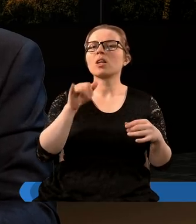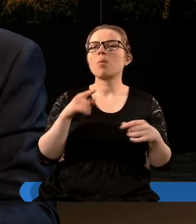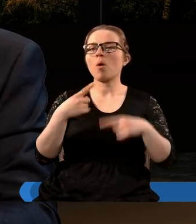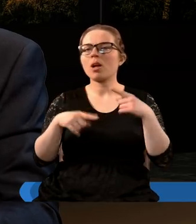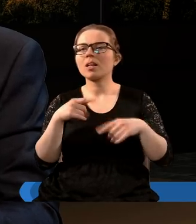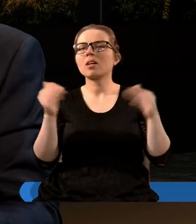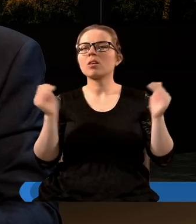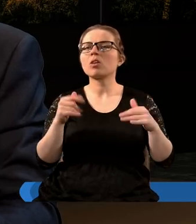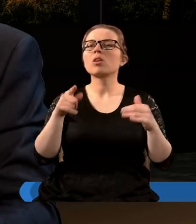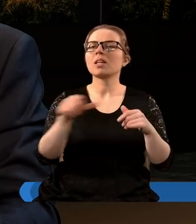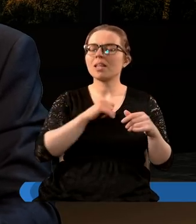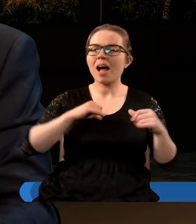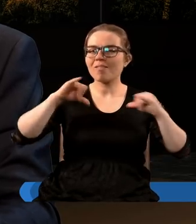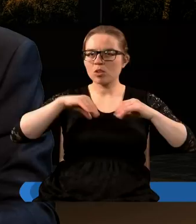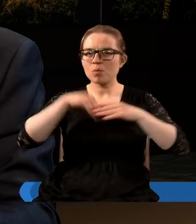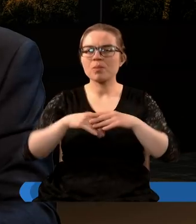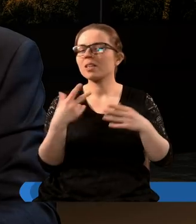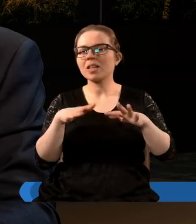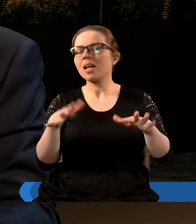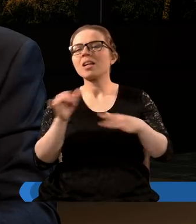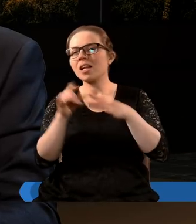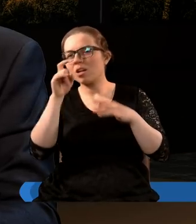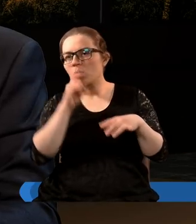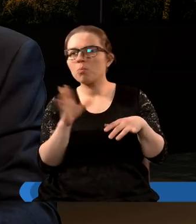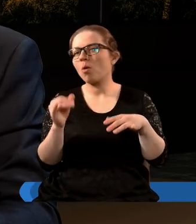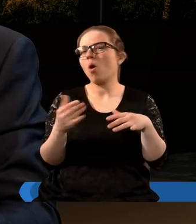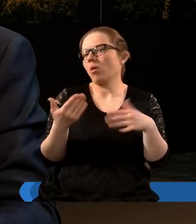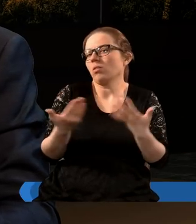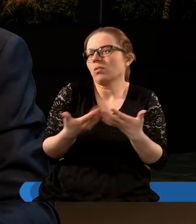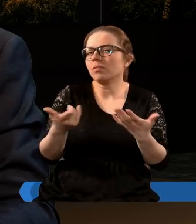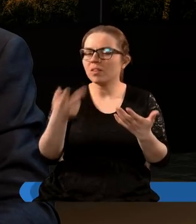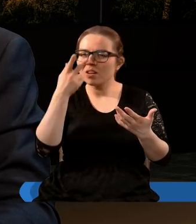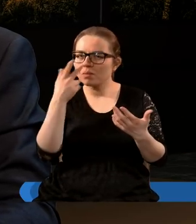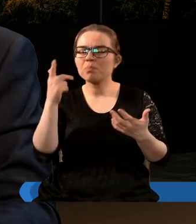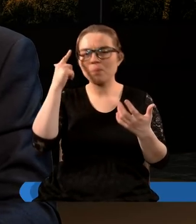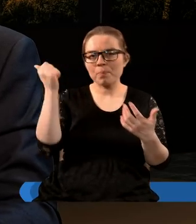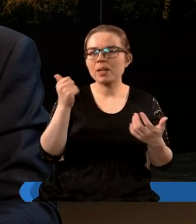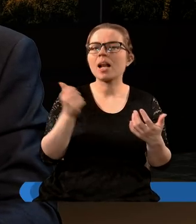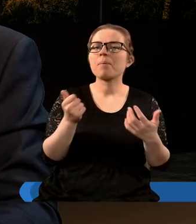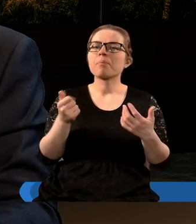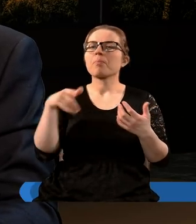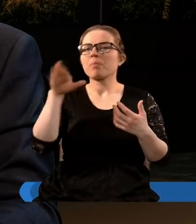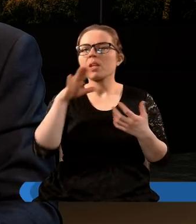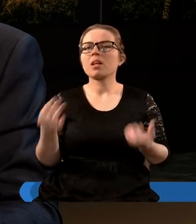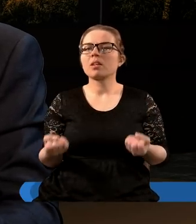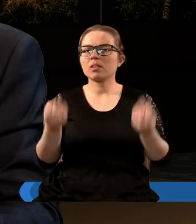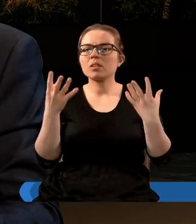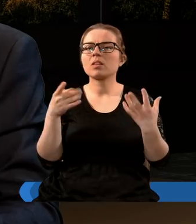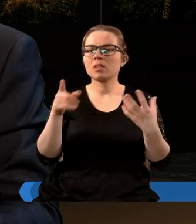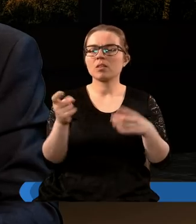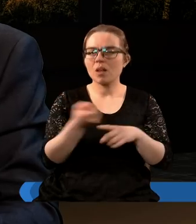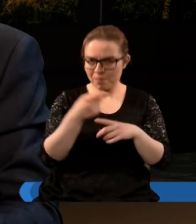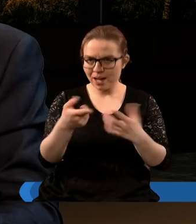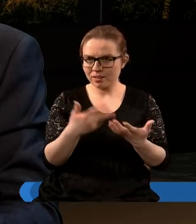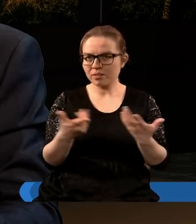z tym, że może on sam w sobie jeszcze nie tyle jest zły, bo przecież pamiętamy, że Bóg stworzył państwo